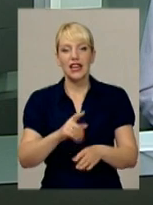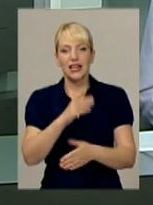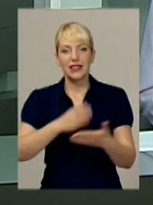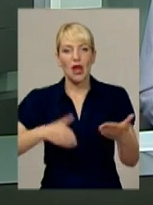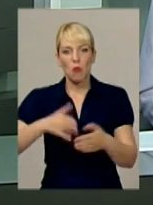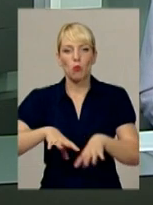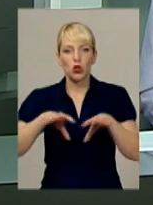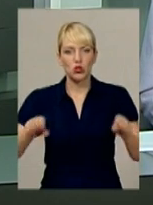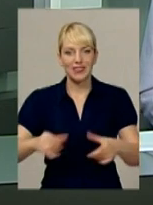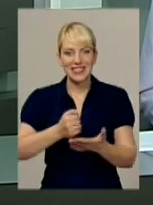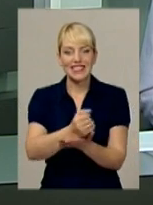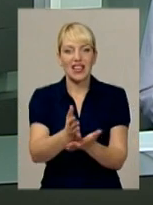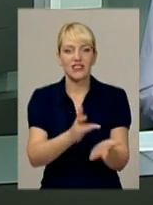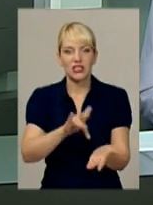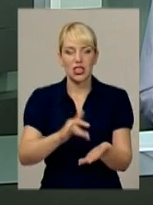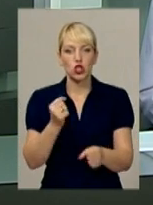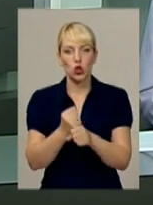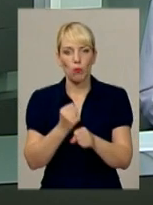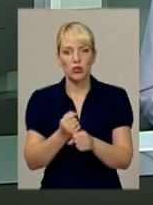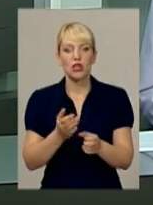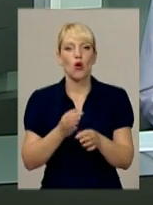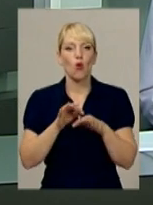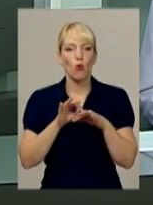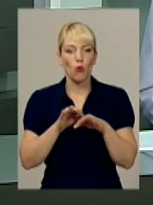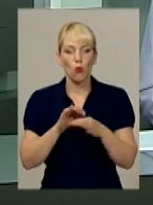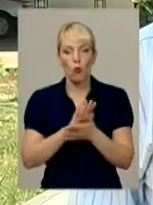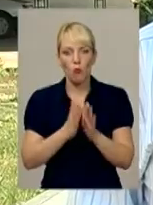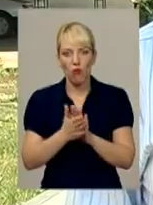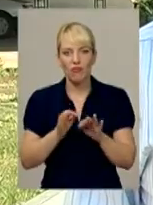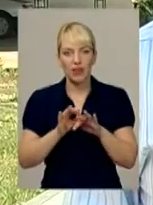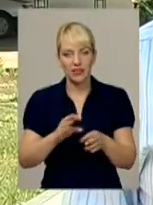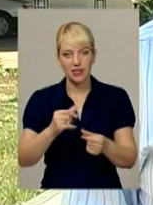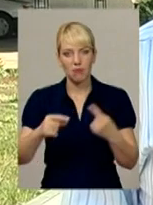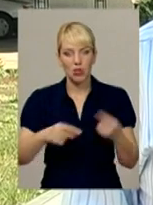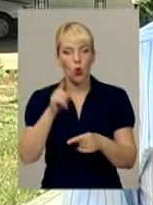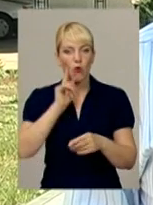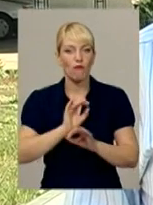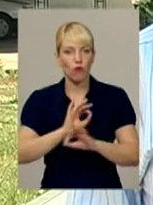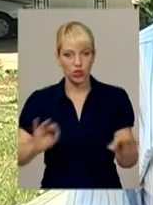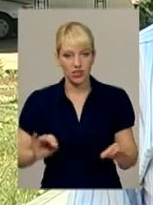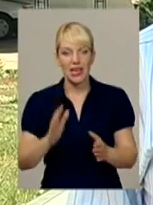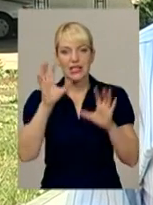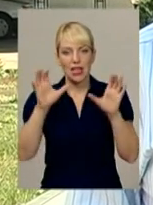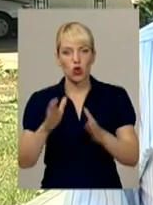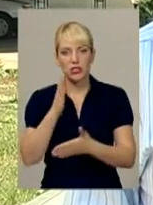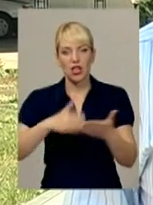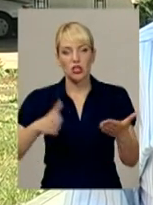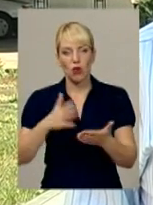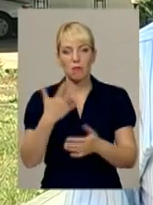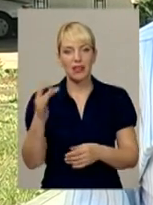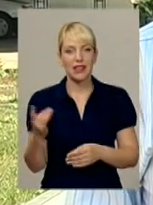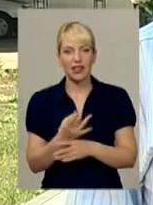та зробити умови ведення бізнесу комфортнішими. Законом скасовано п'ятикратний